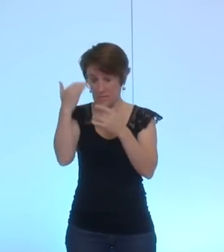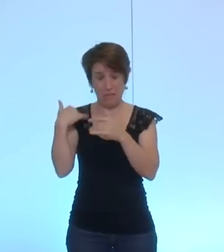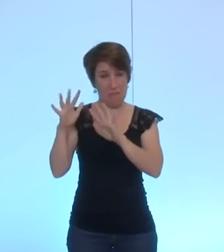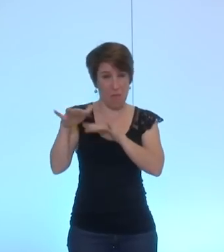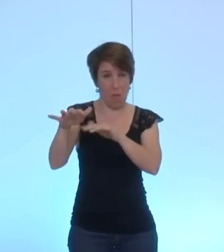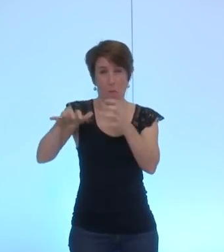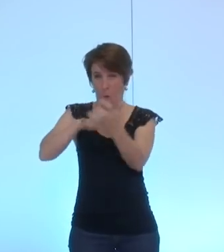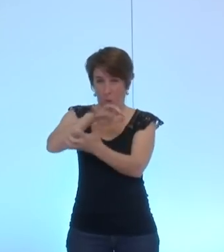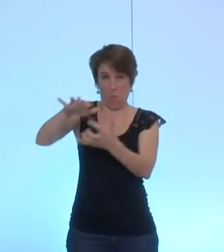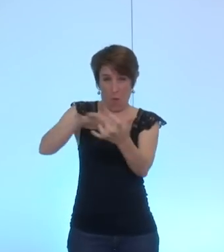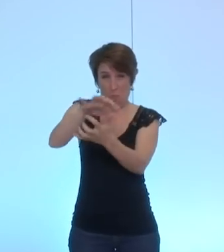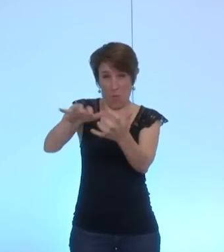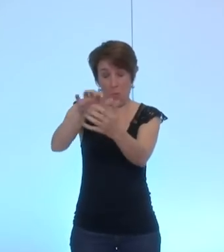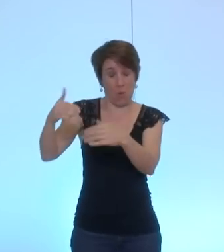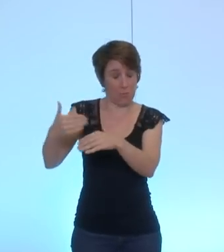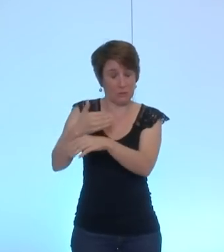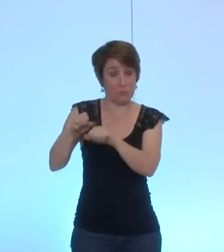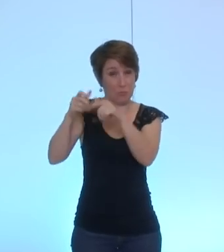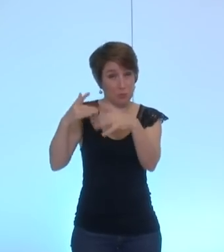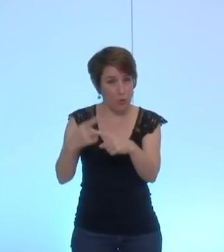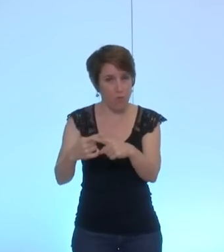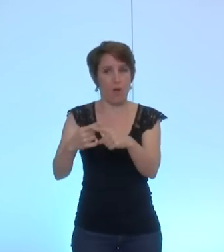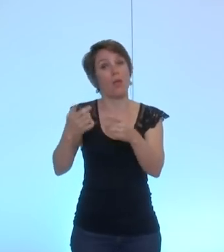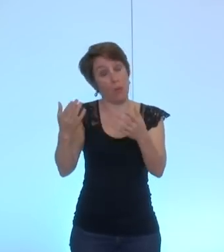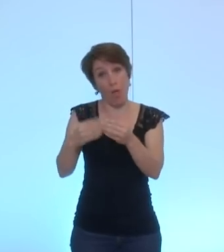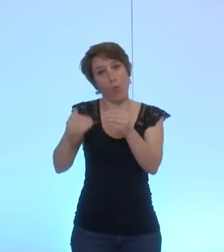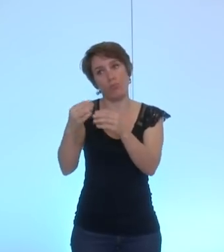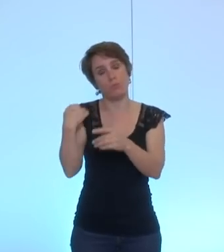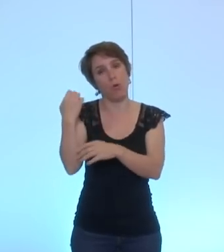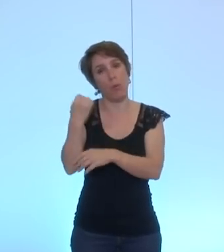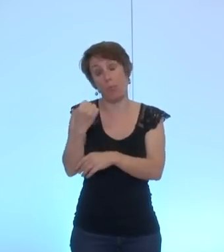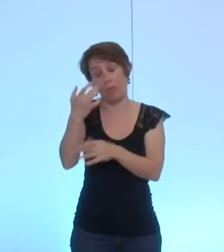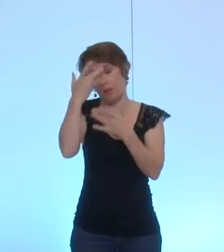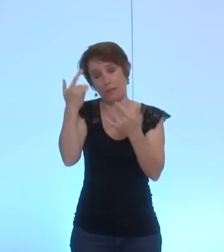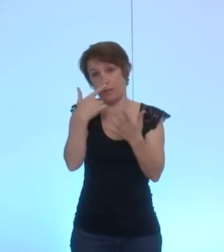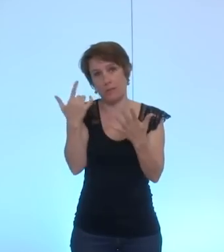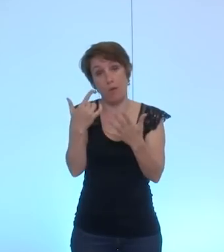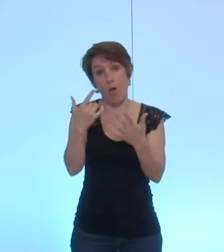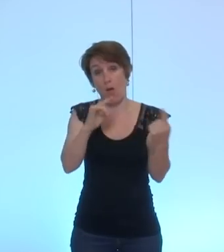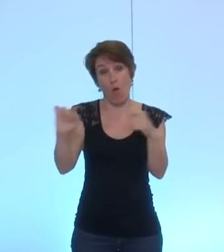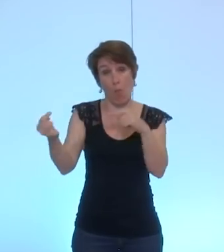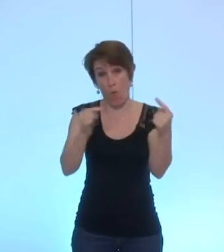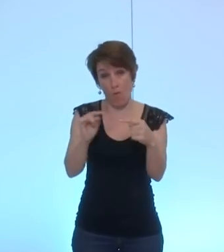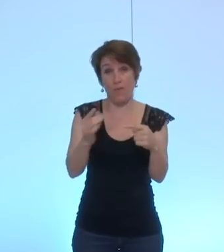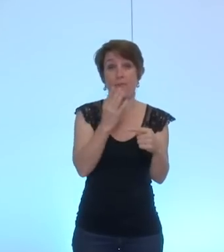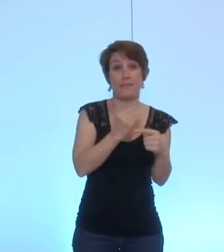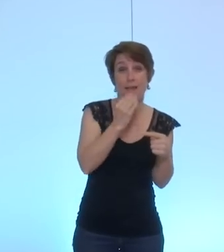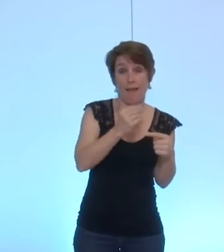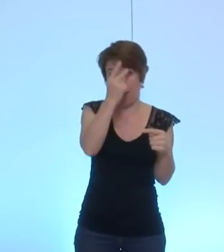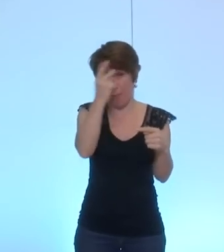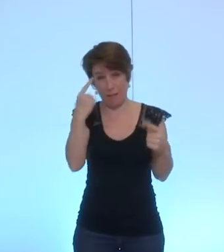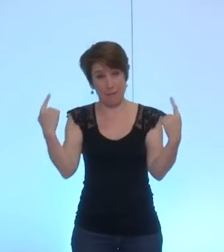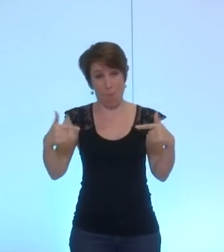la triste et difficile réalité du conflit israélio-palestinien les événements n'ont cessé de s'aggraver et